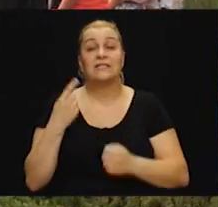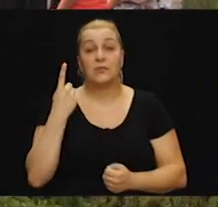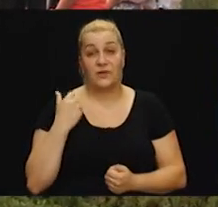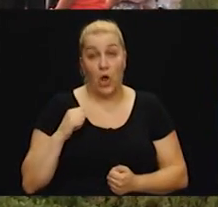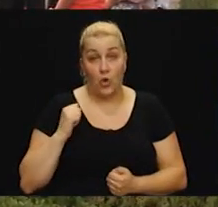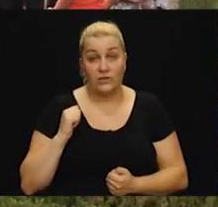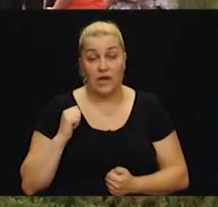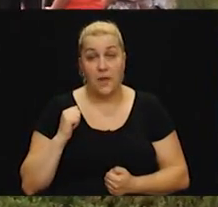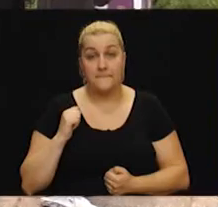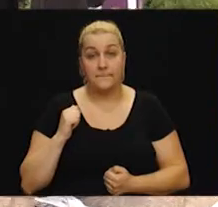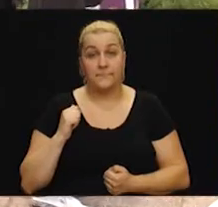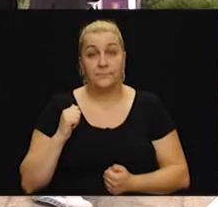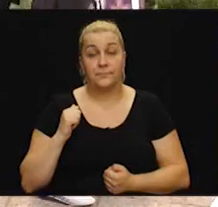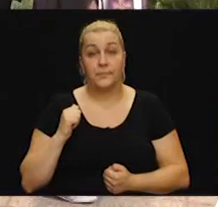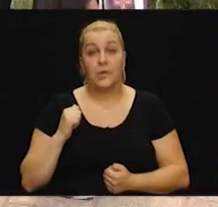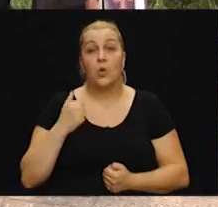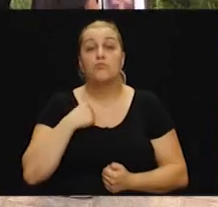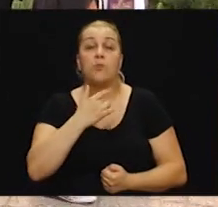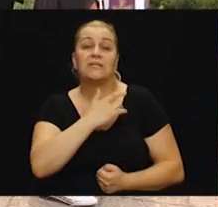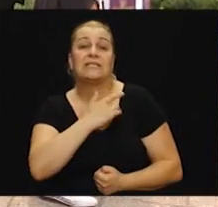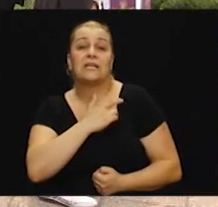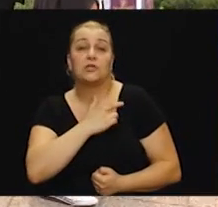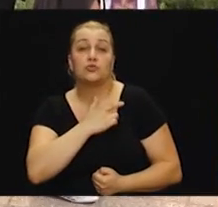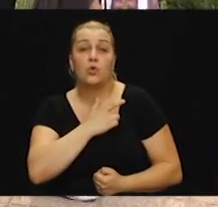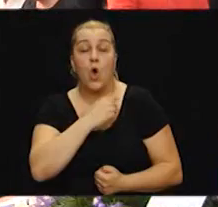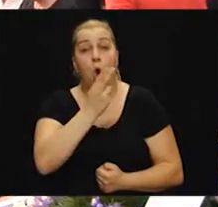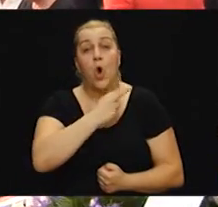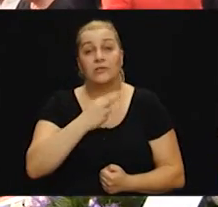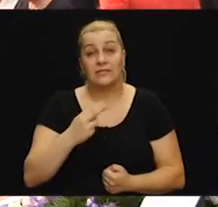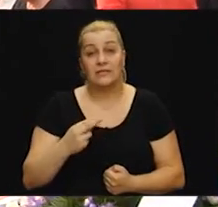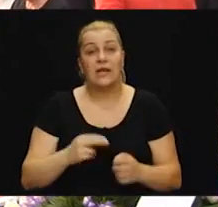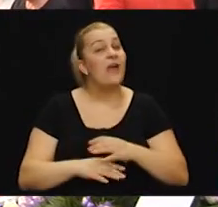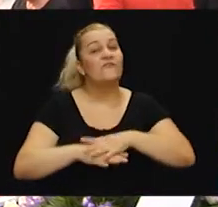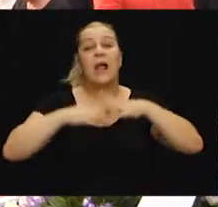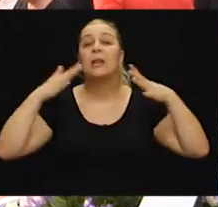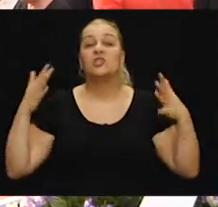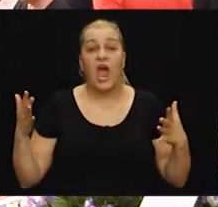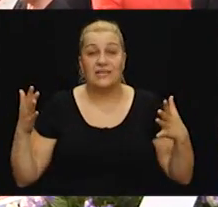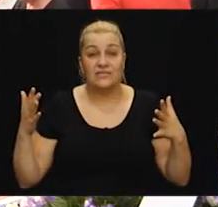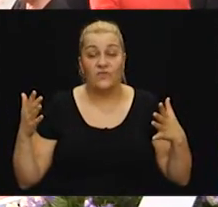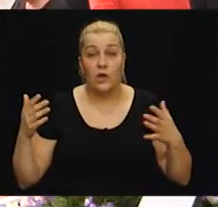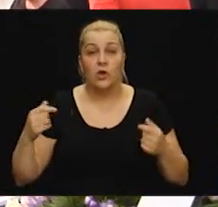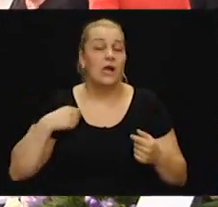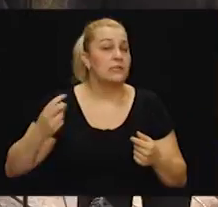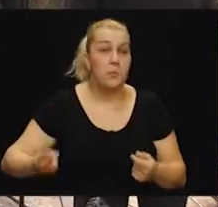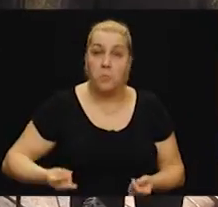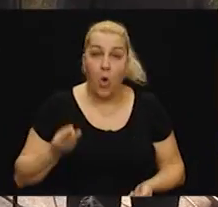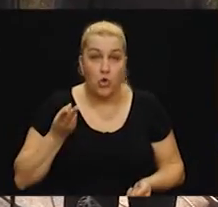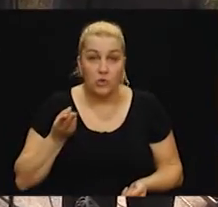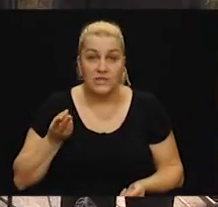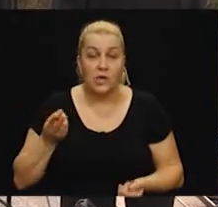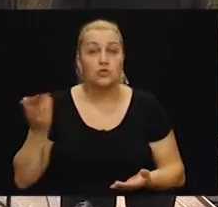je u mom srcu ocrtana veličanstveno, gdje sam ponosen,